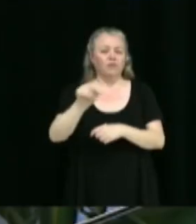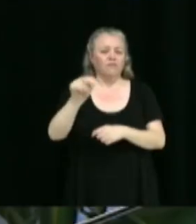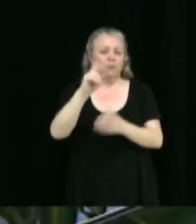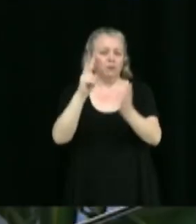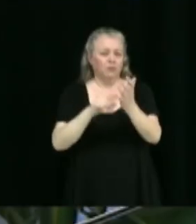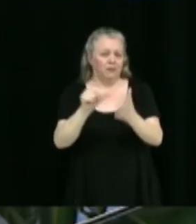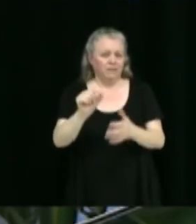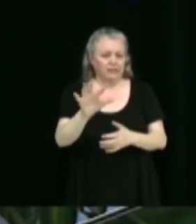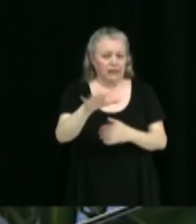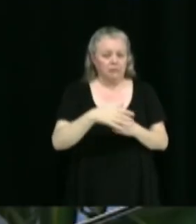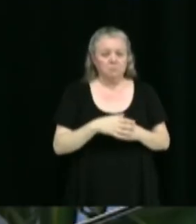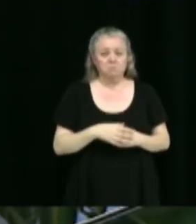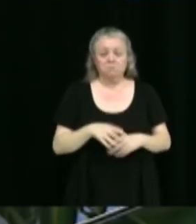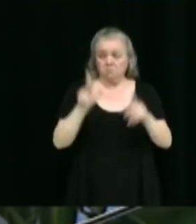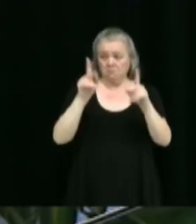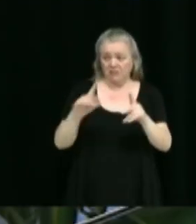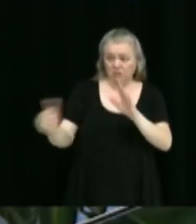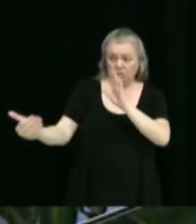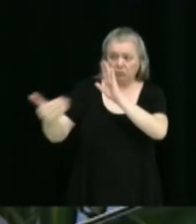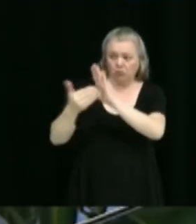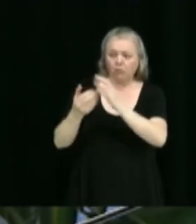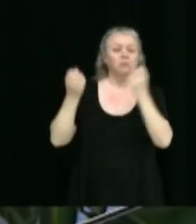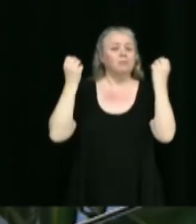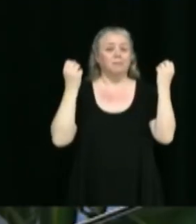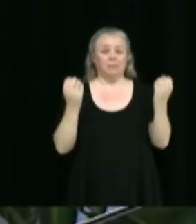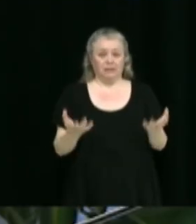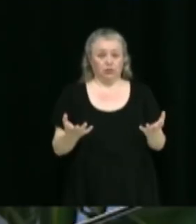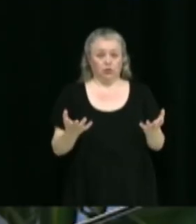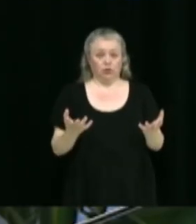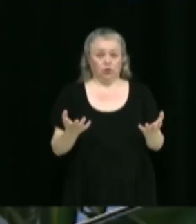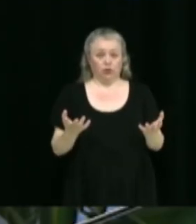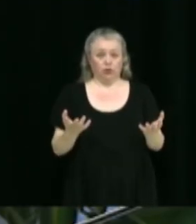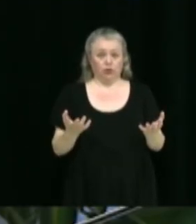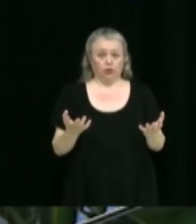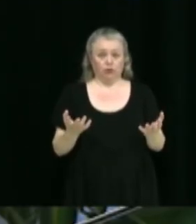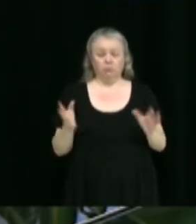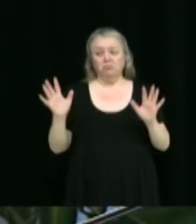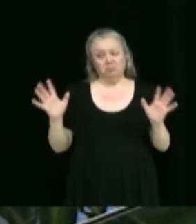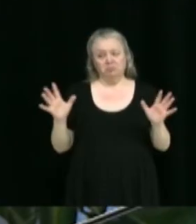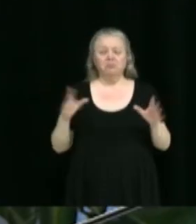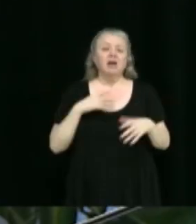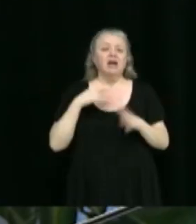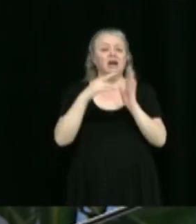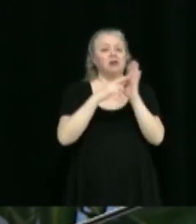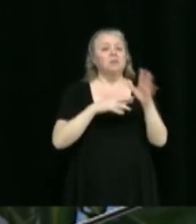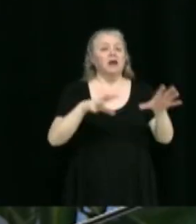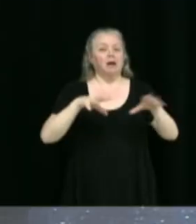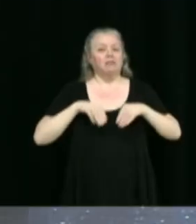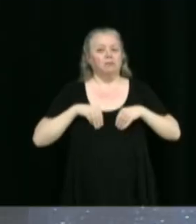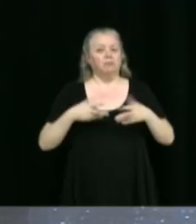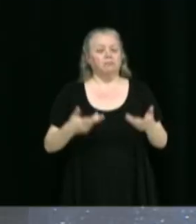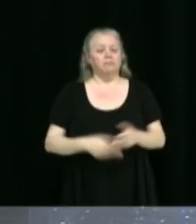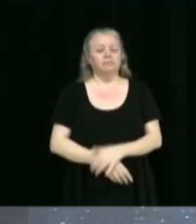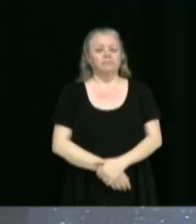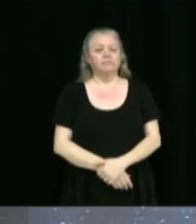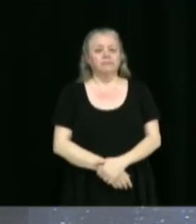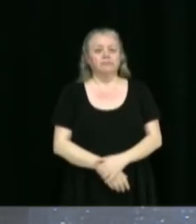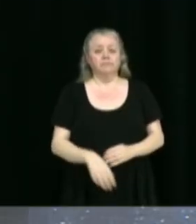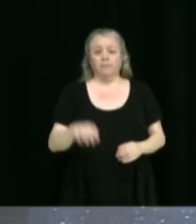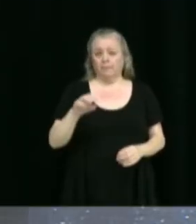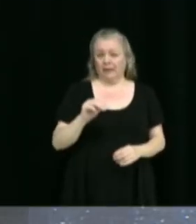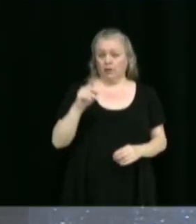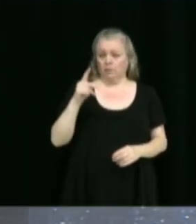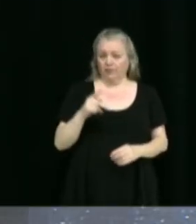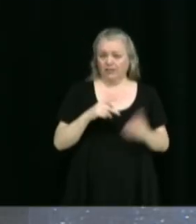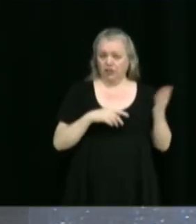Aucune opposition n'ayant été reçue. Il y lieu d'adopter le règlement tel que soumis. Michael Provencher et